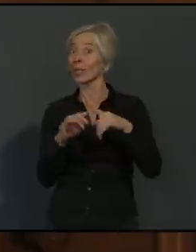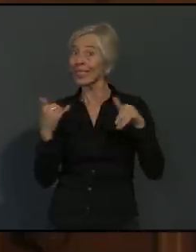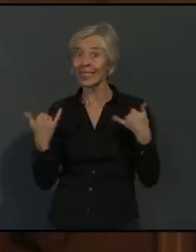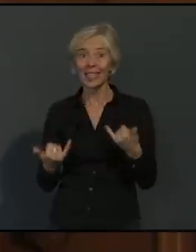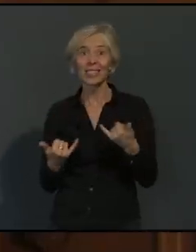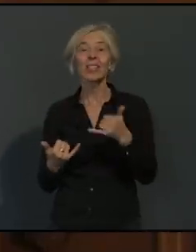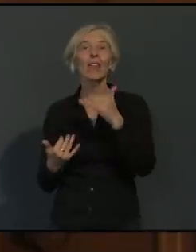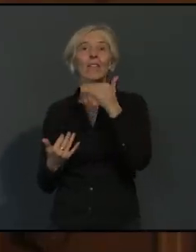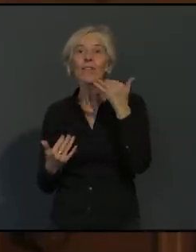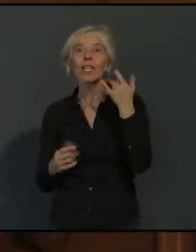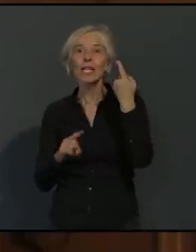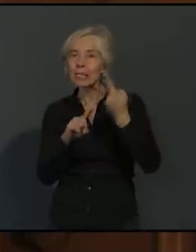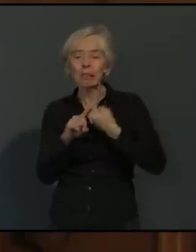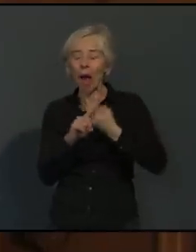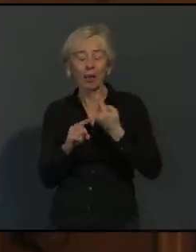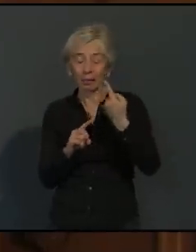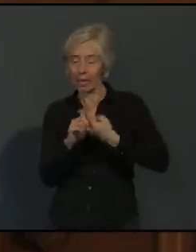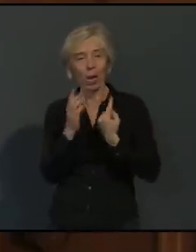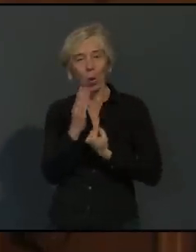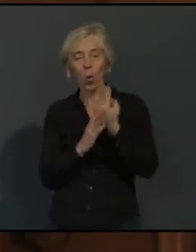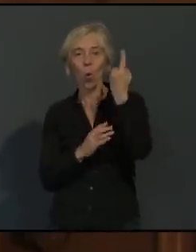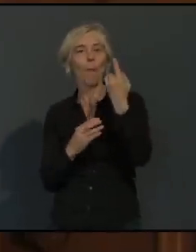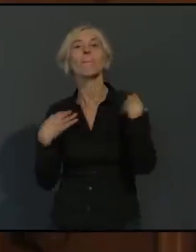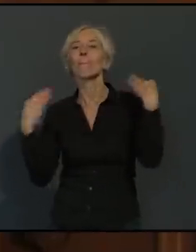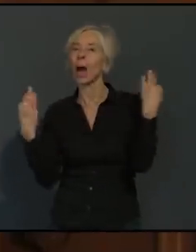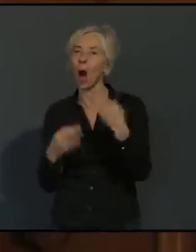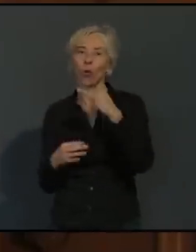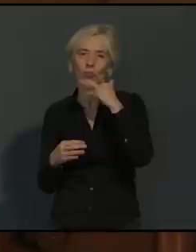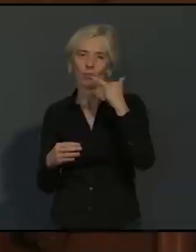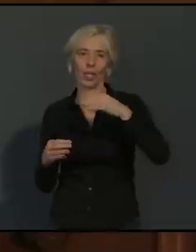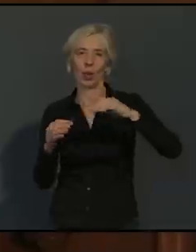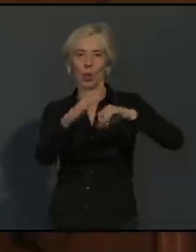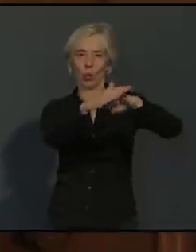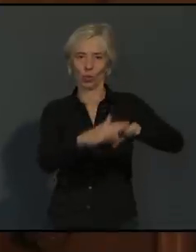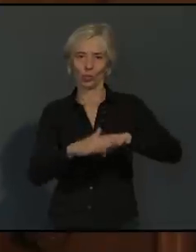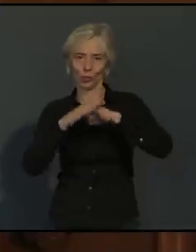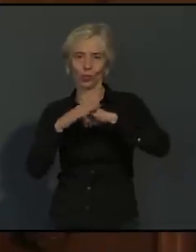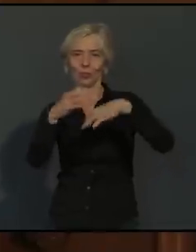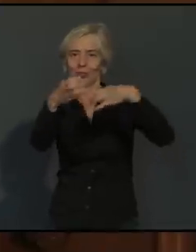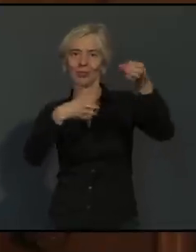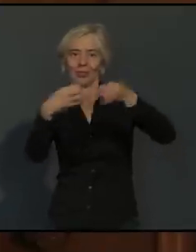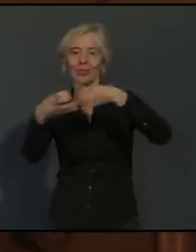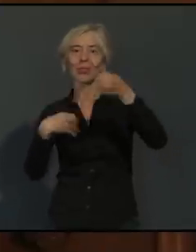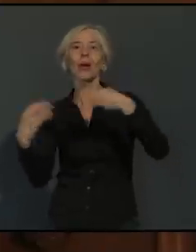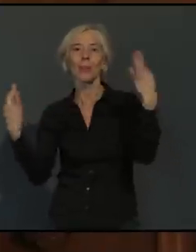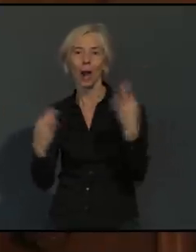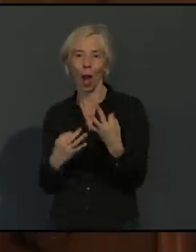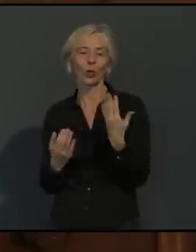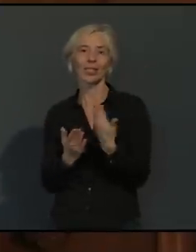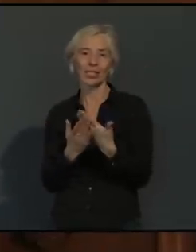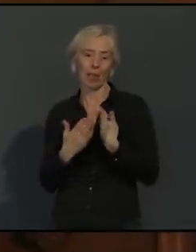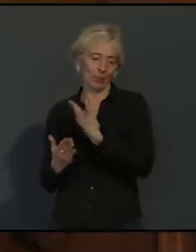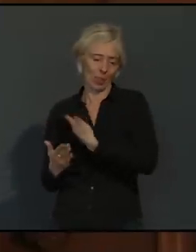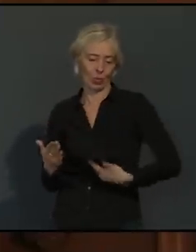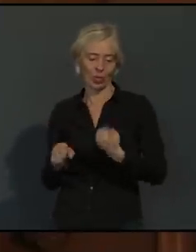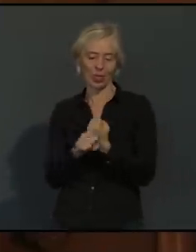Helfern bewältigen müssen. Das machen auch alle anderen Gesundheitsämter gleichermaßen. Es gibt keine andere Möglichkeit. Und damit